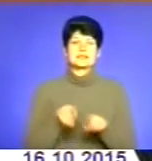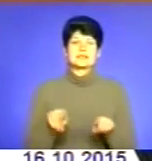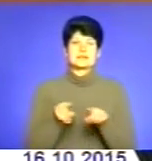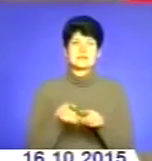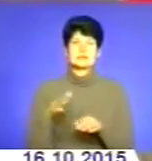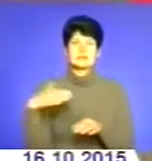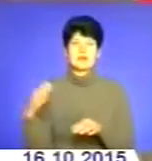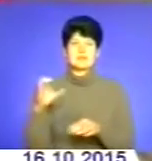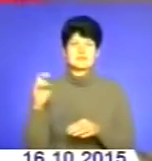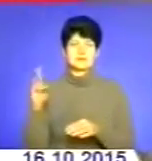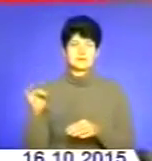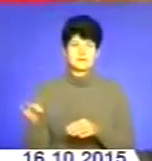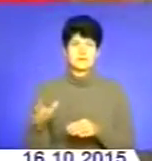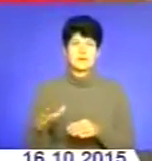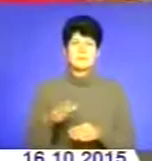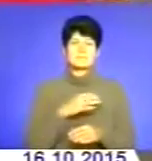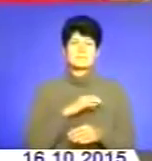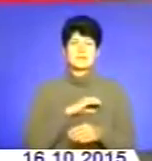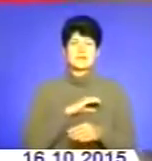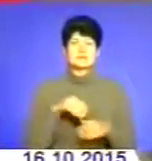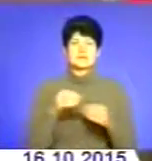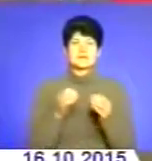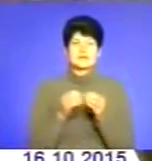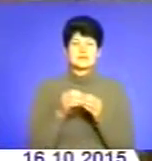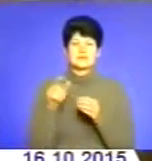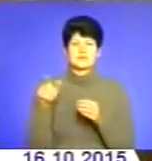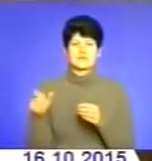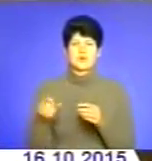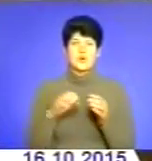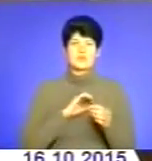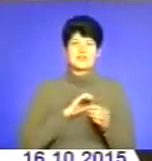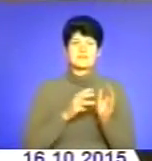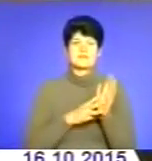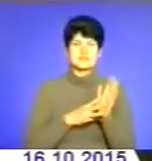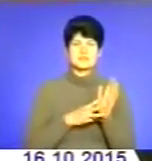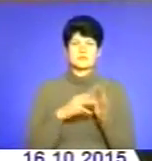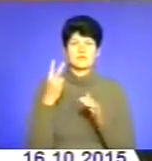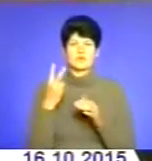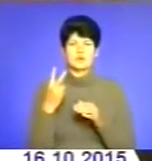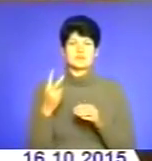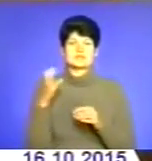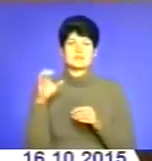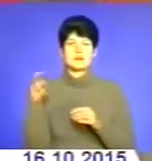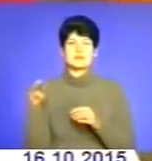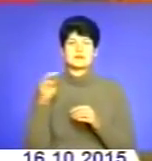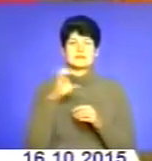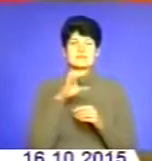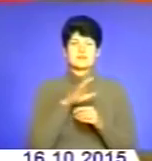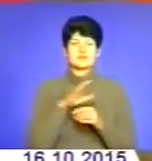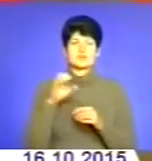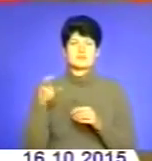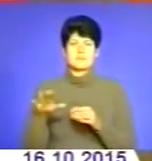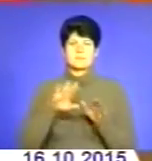сектору. Медалями нагородили більше десяти чоловік орденами – вісім. Дво з них – Степана Стефарука та Віктора Степановича –